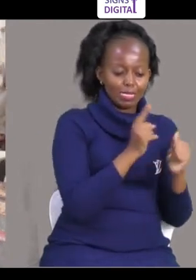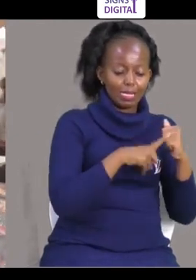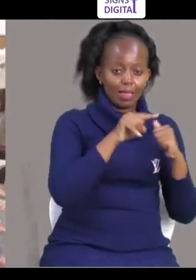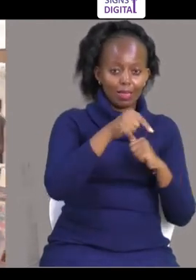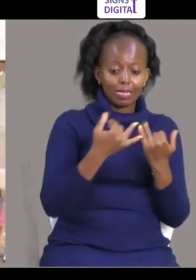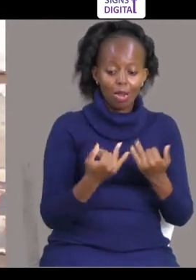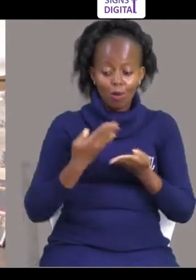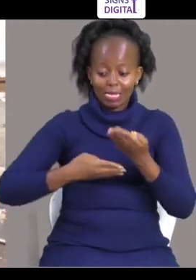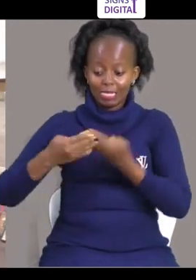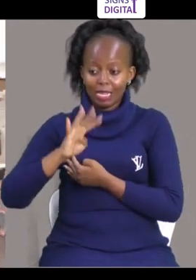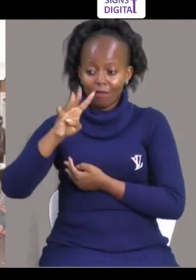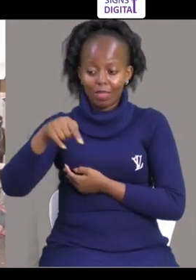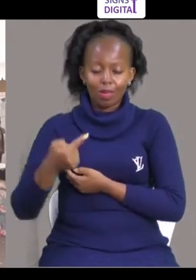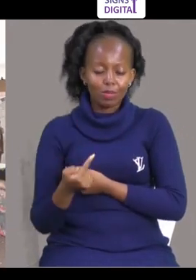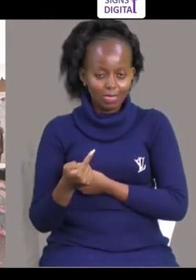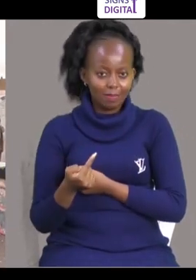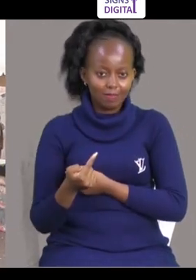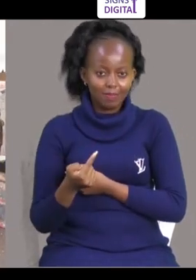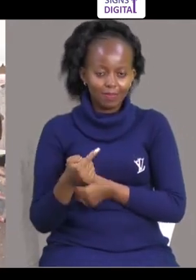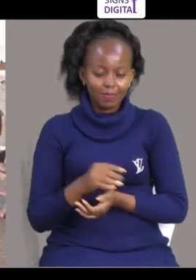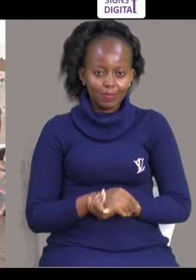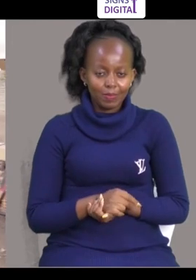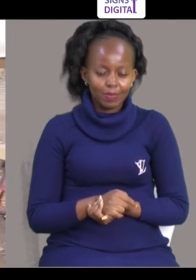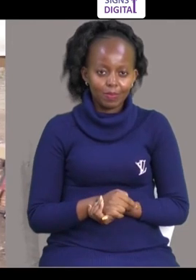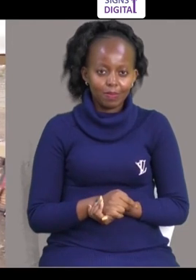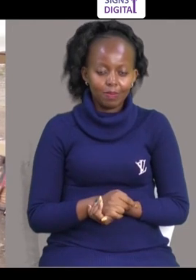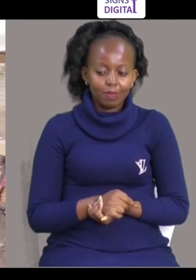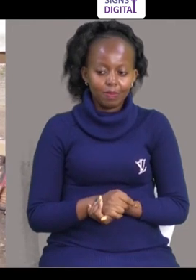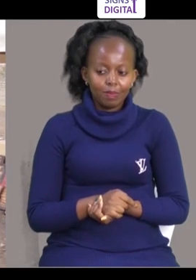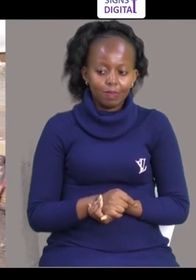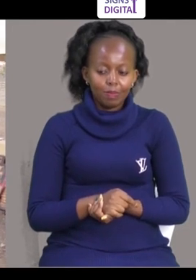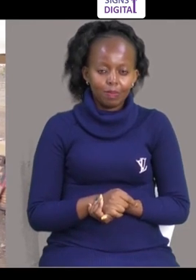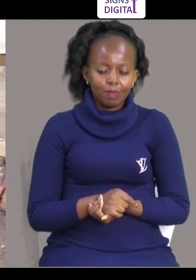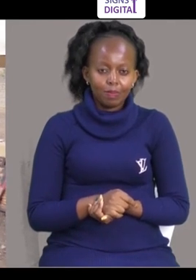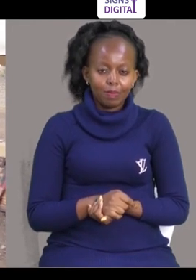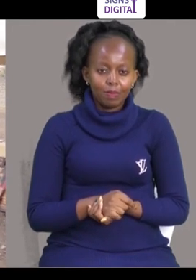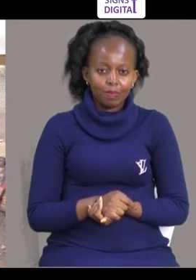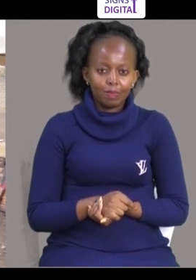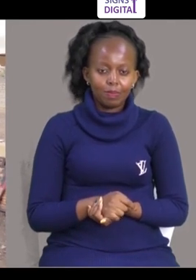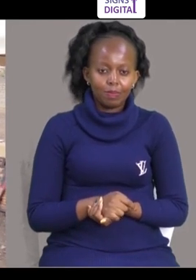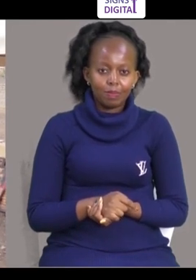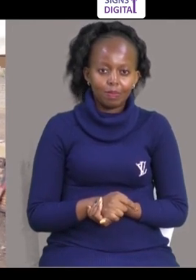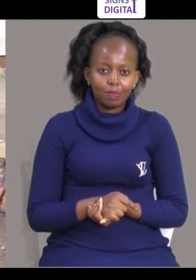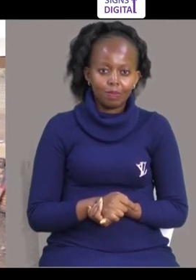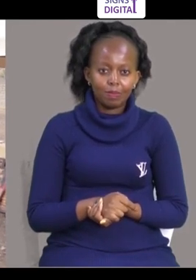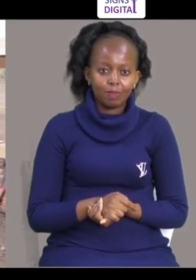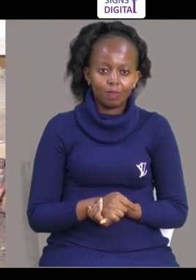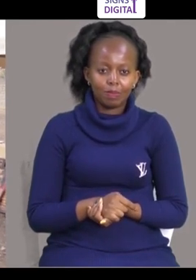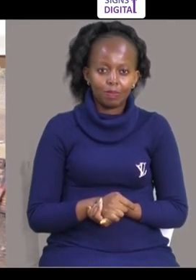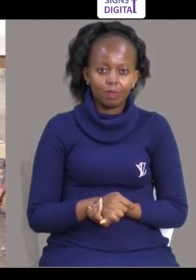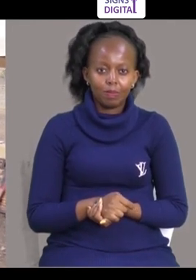Nimepunguza Nikuwa eliku pita Sasa nauza elikuine Haba kujawa siku ya yedra Mika kwa uti